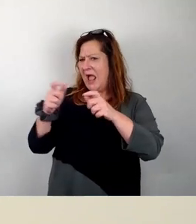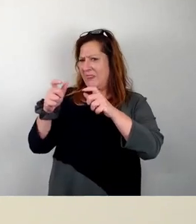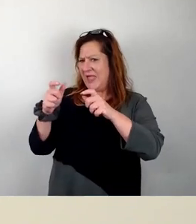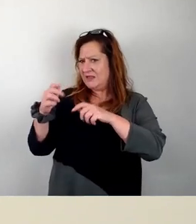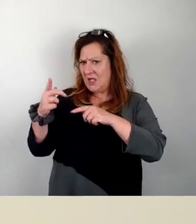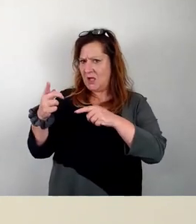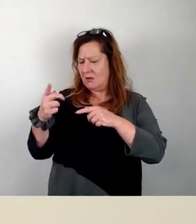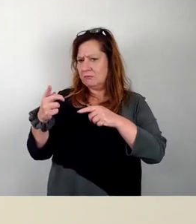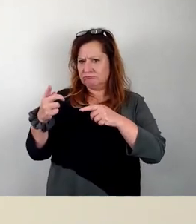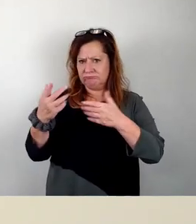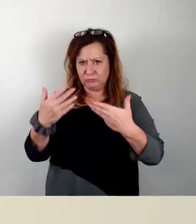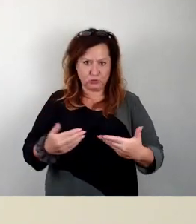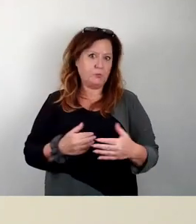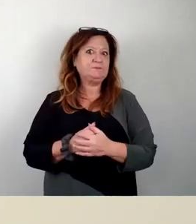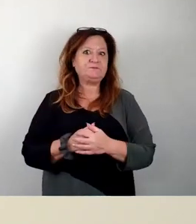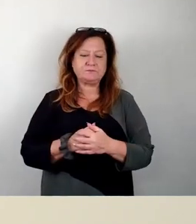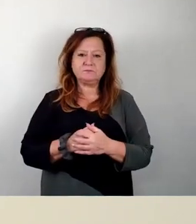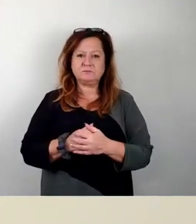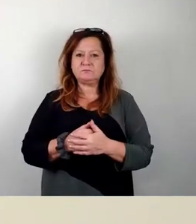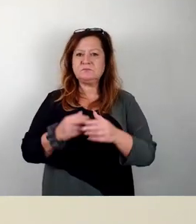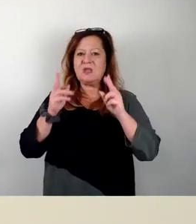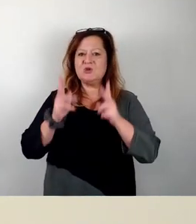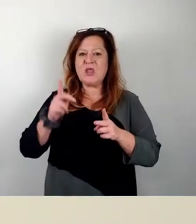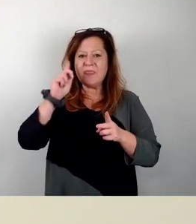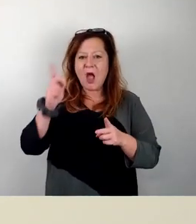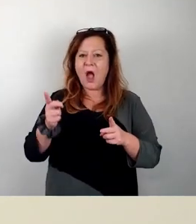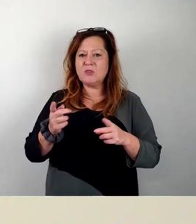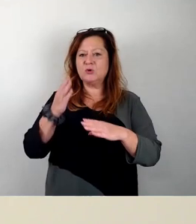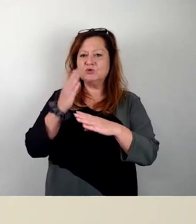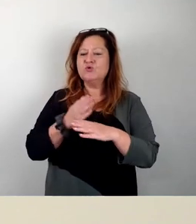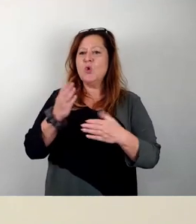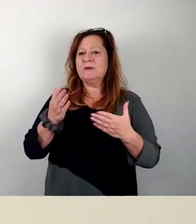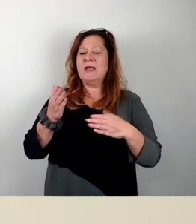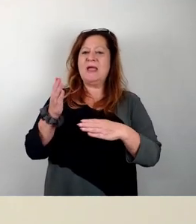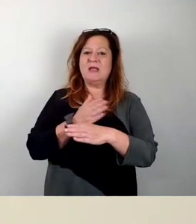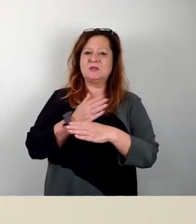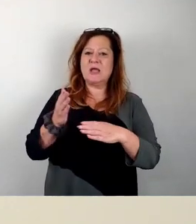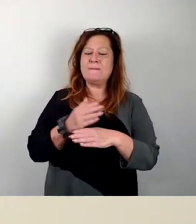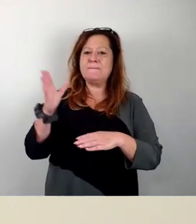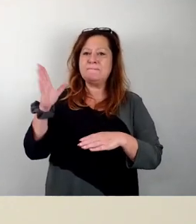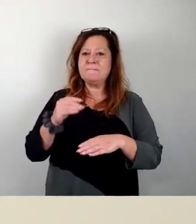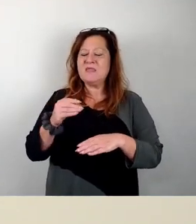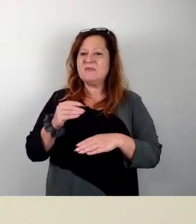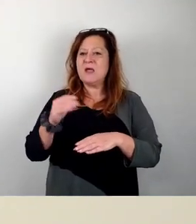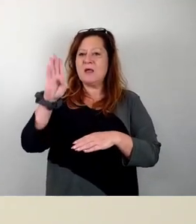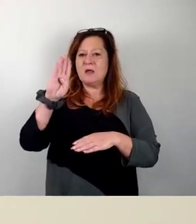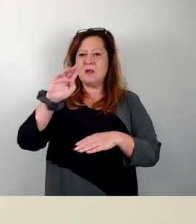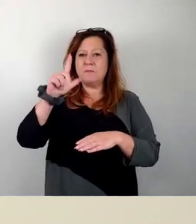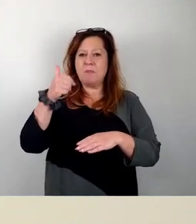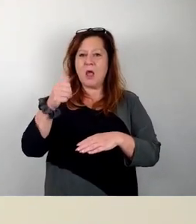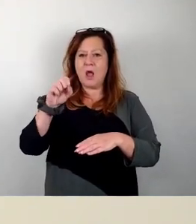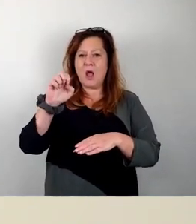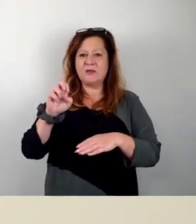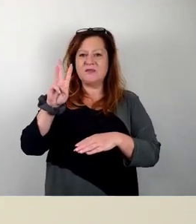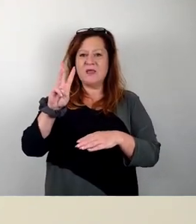Und hier hat der Stadtrat ja unlängst, entschieden, zusammen mit der Blasewitzer 60, dass wir das als Stand-by